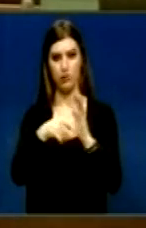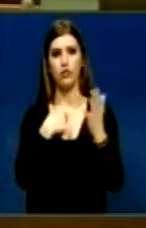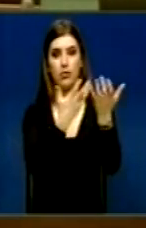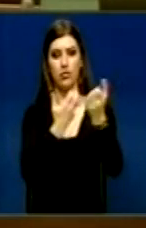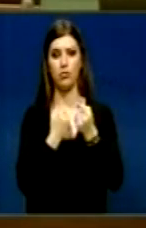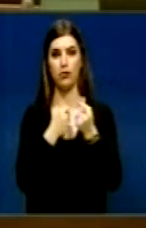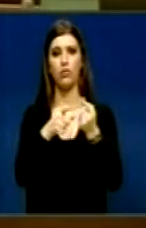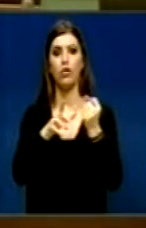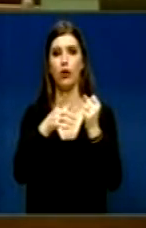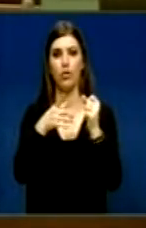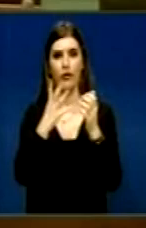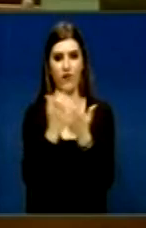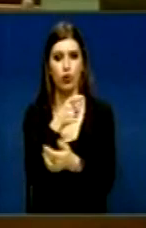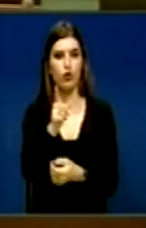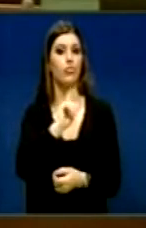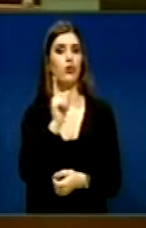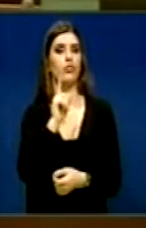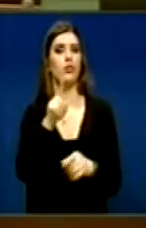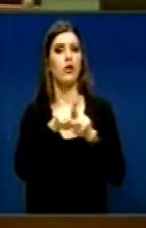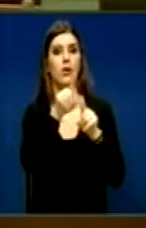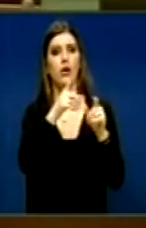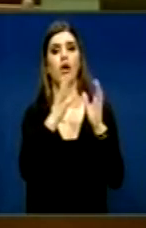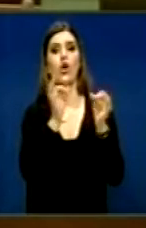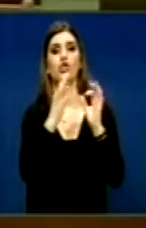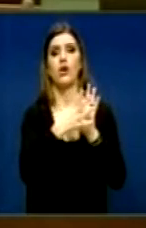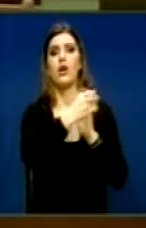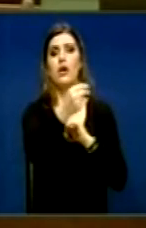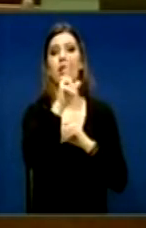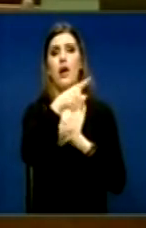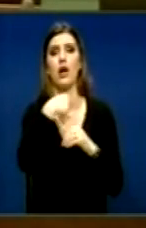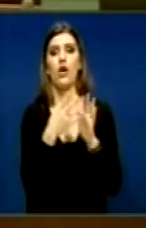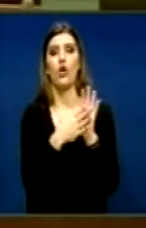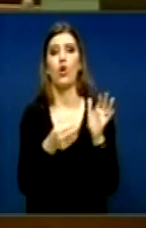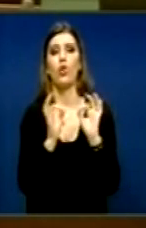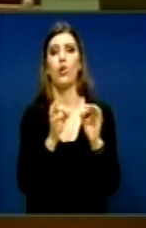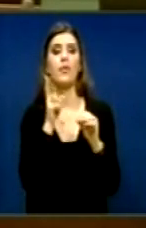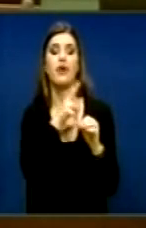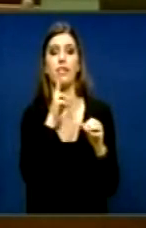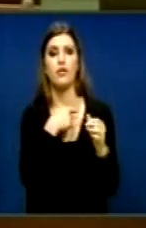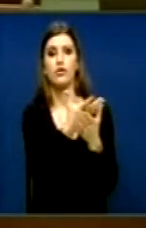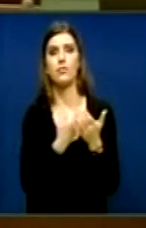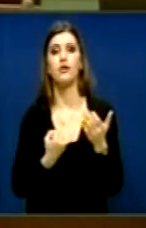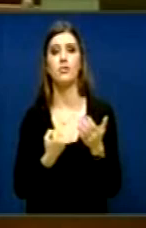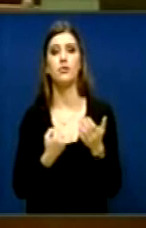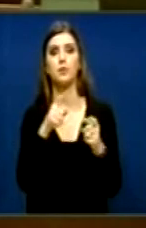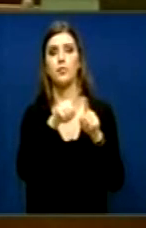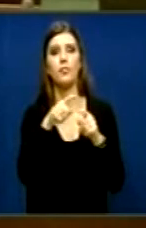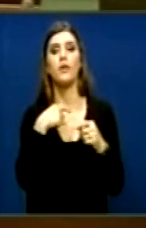Kjo është humbje. Për shkak se ja ke pranu Sërbiz me e majt atë pronë të Kosovës, shumë të rëndësit për si dokument,